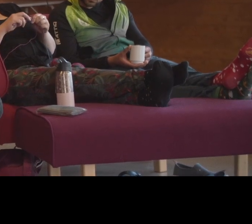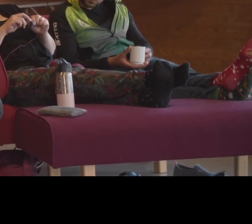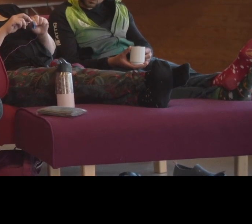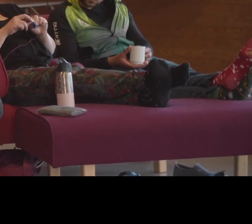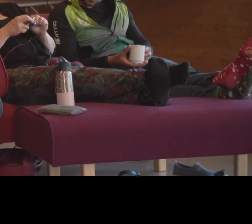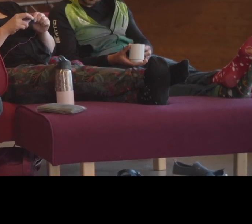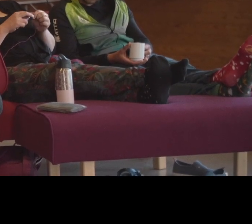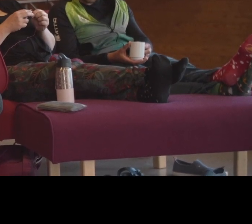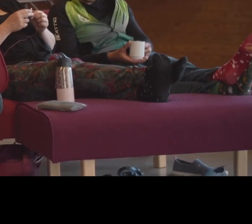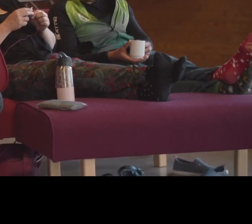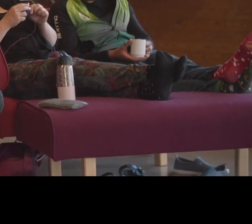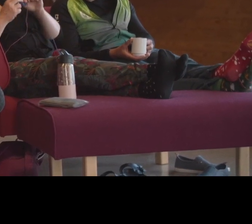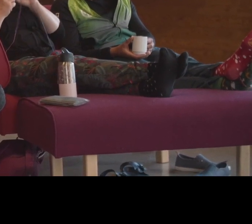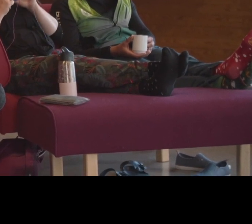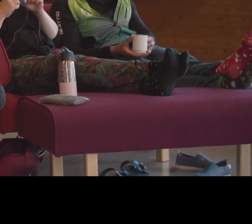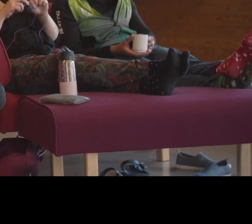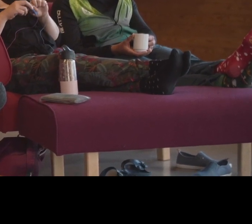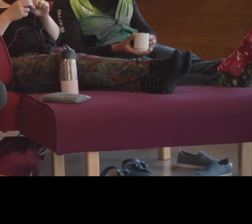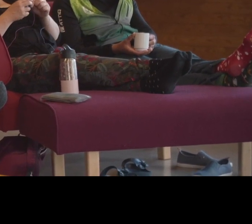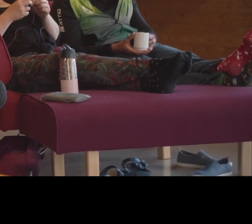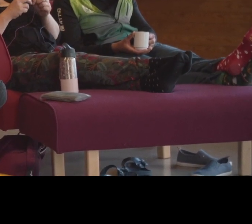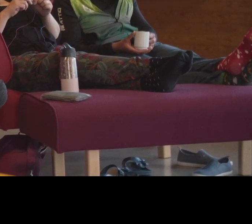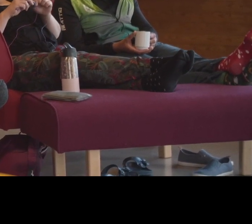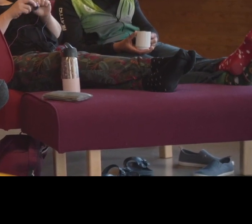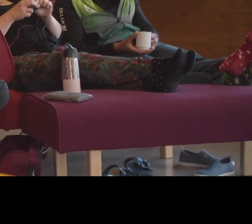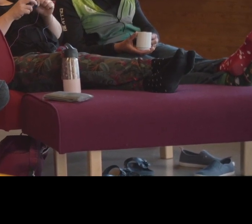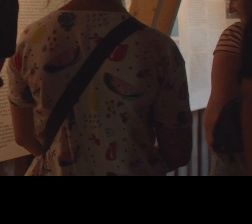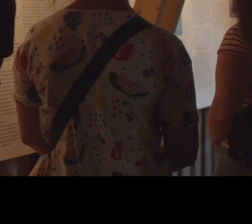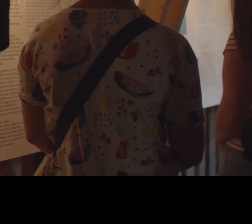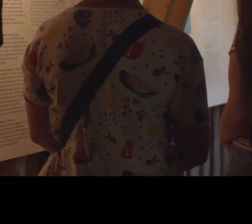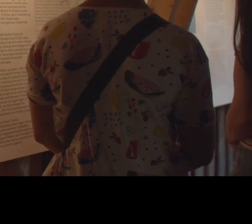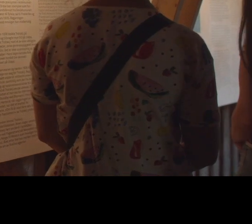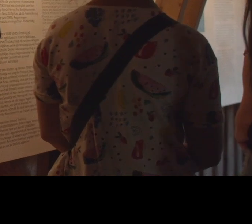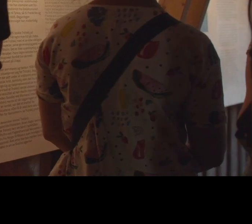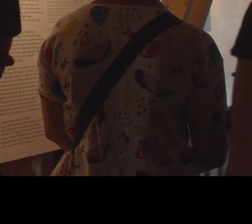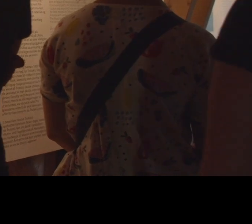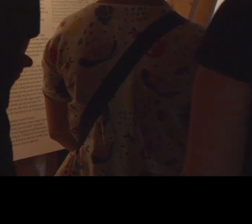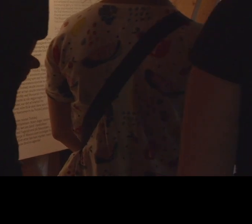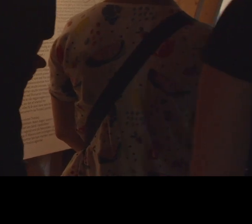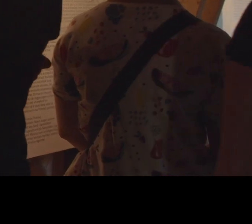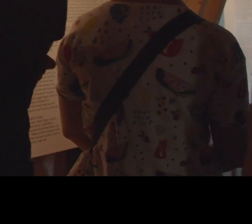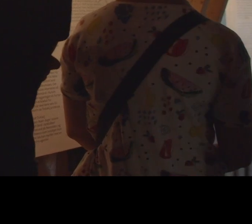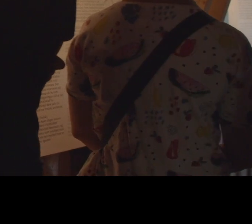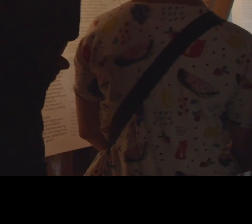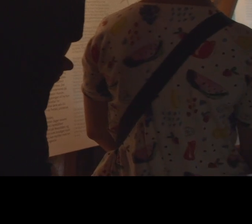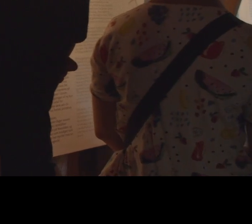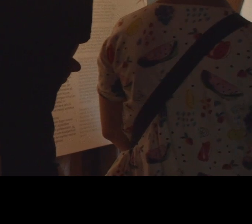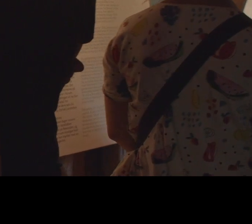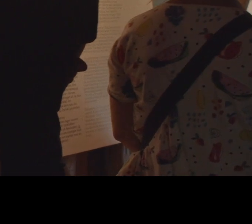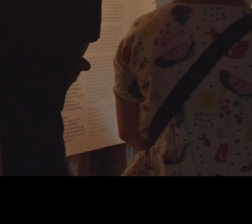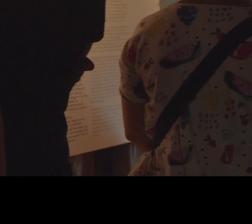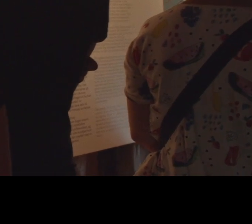Ponieważ teraz, jak i wszyscy tutaj, to zaczynamy się z tym, że to to